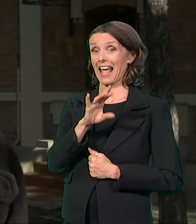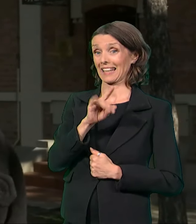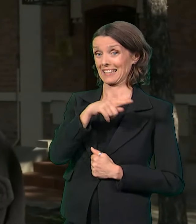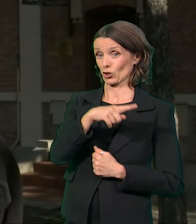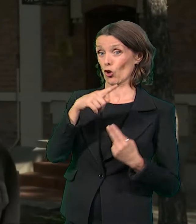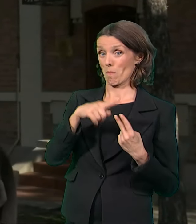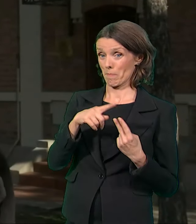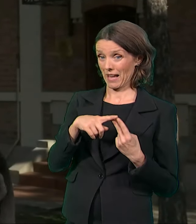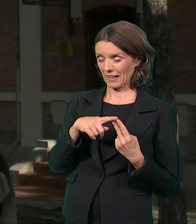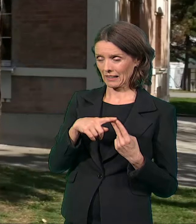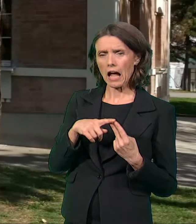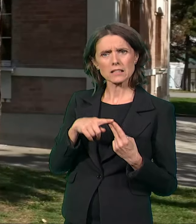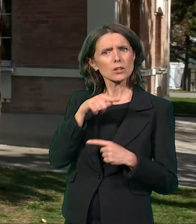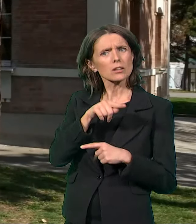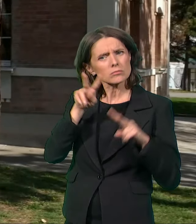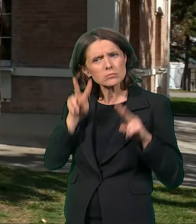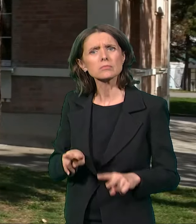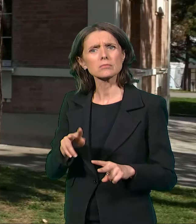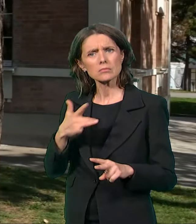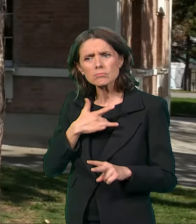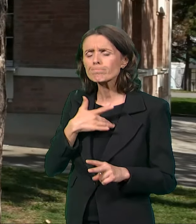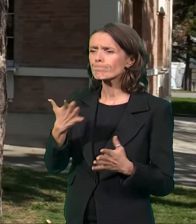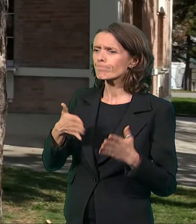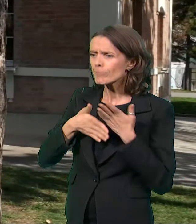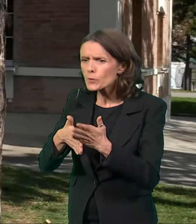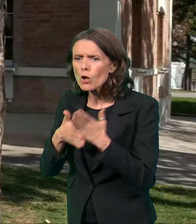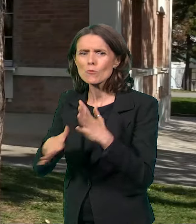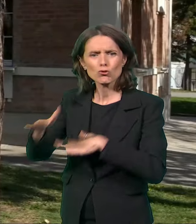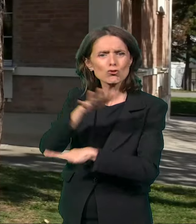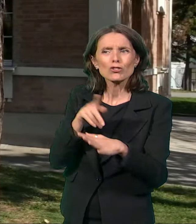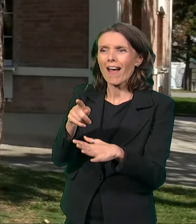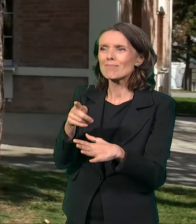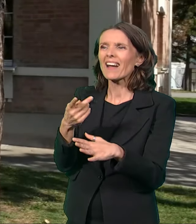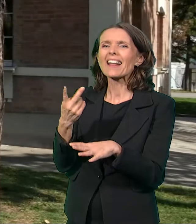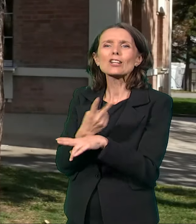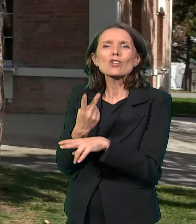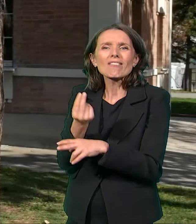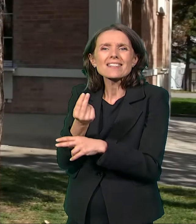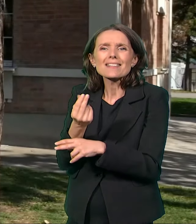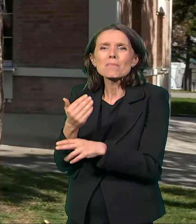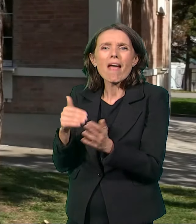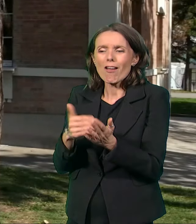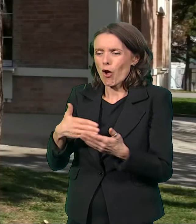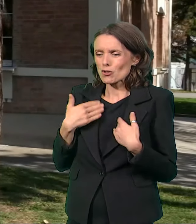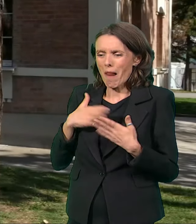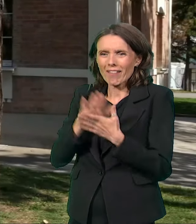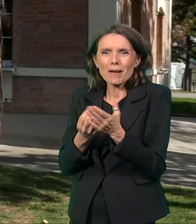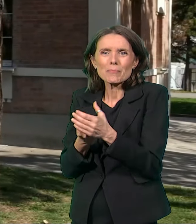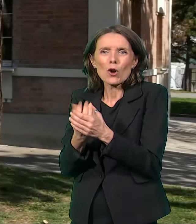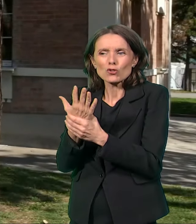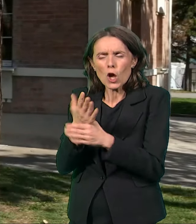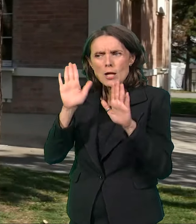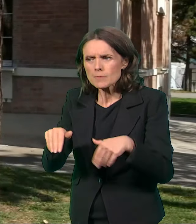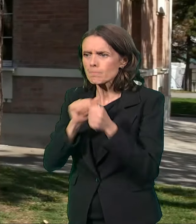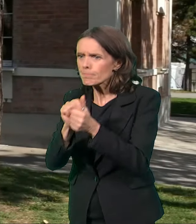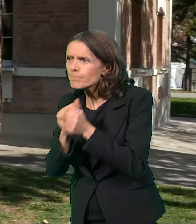iskreno podržava napore mlade države Srbije da razvije trgovinu, da sklopi među državne